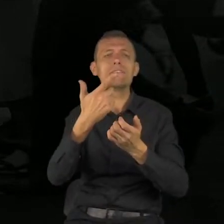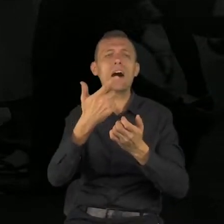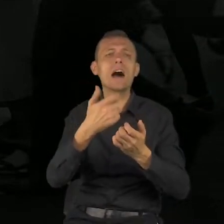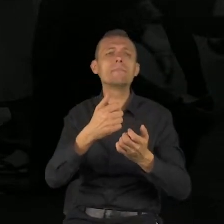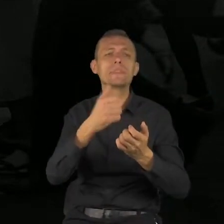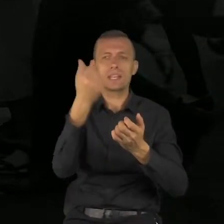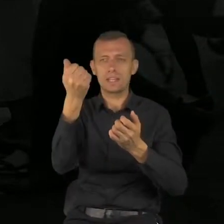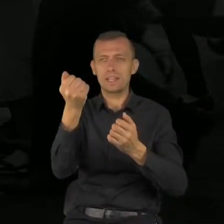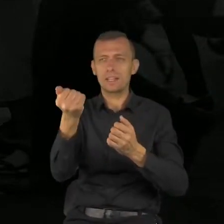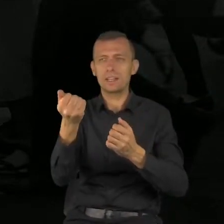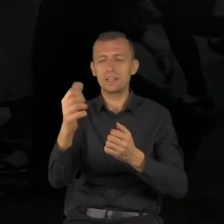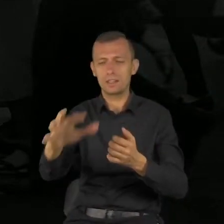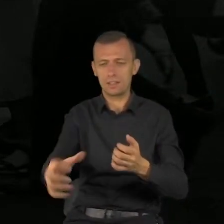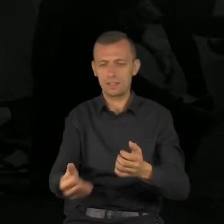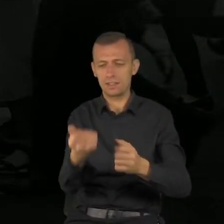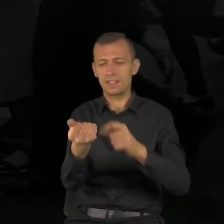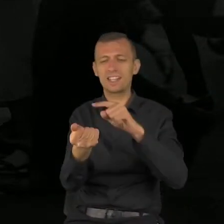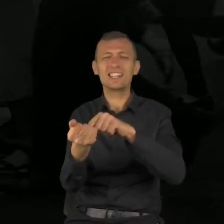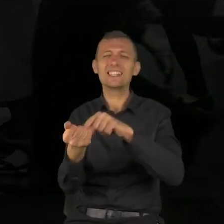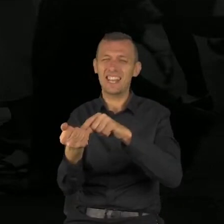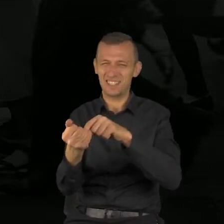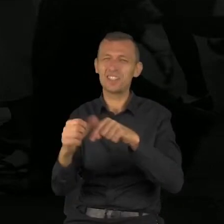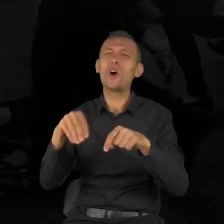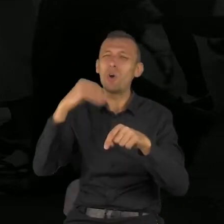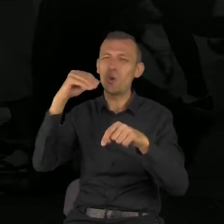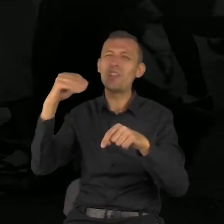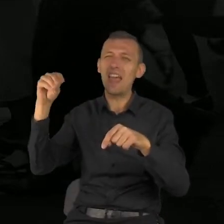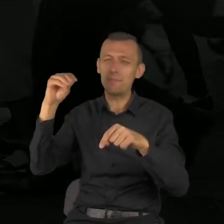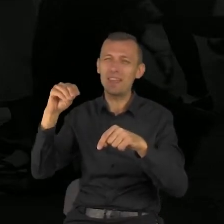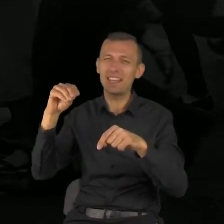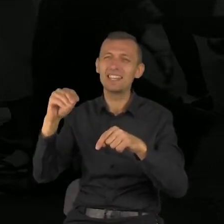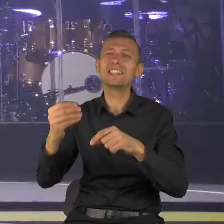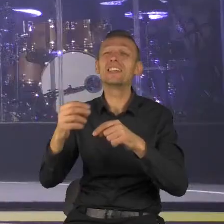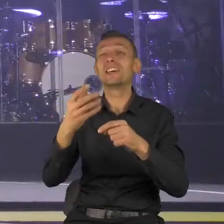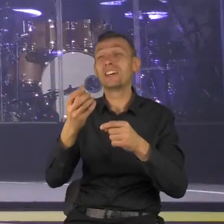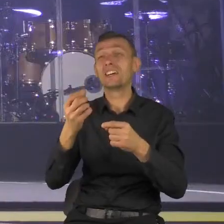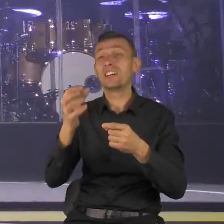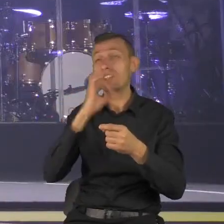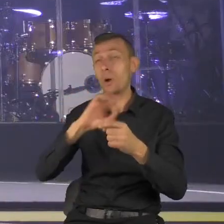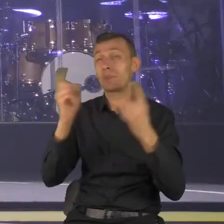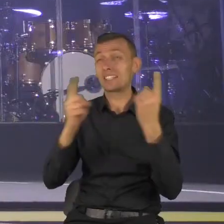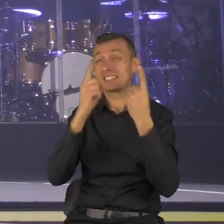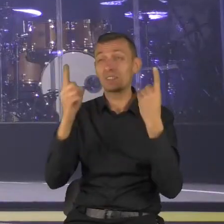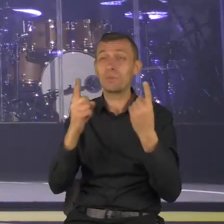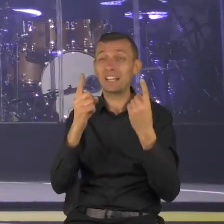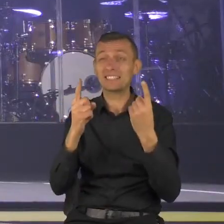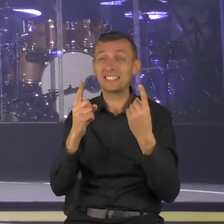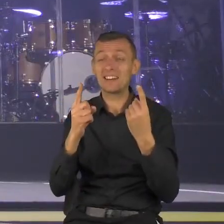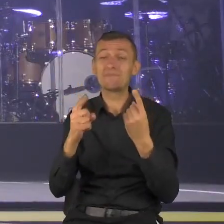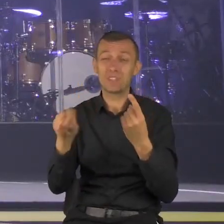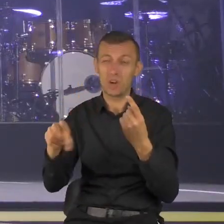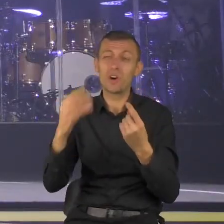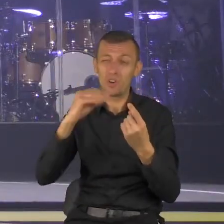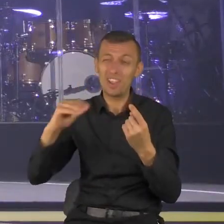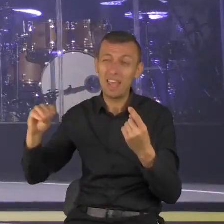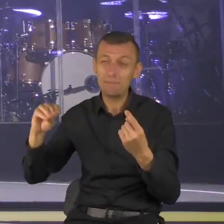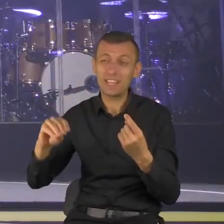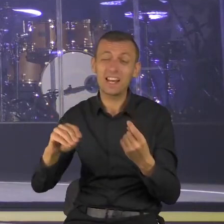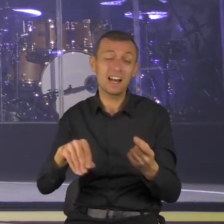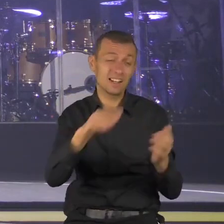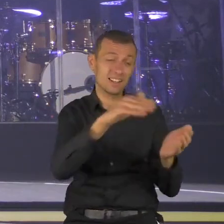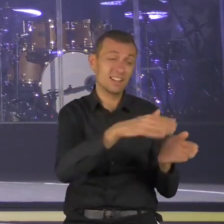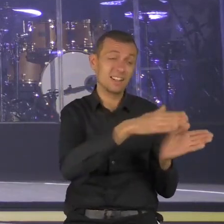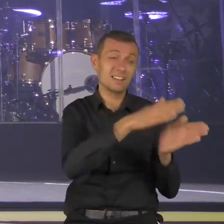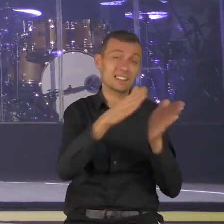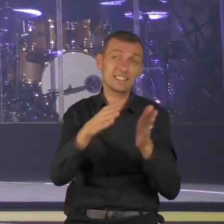a przy tym trud i gonitwę za wiatrem. Inaczej mówiąc, lepiej kupić mały